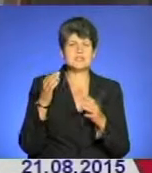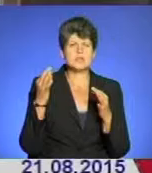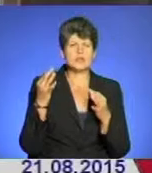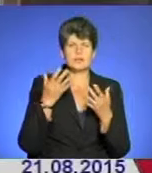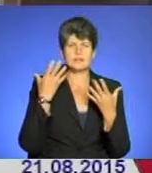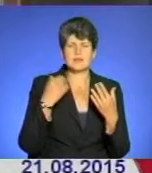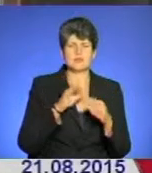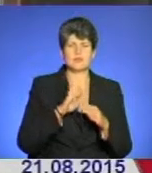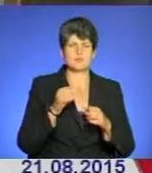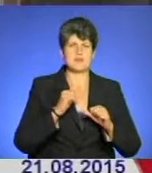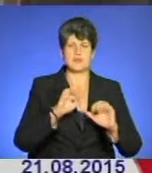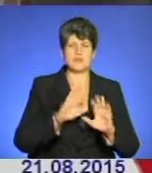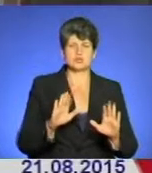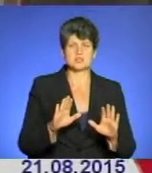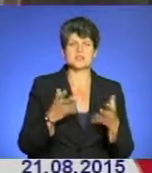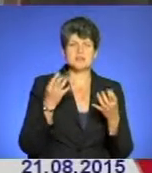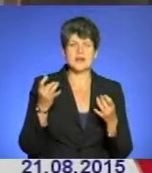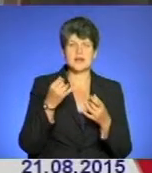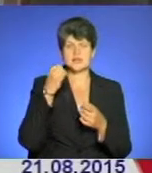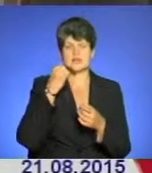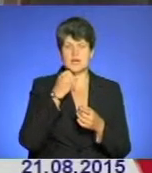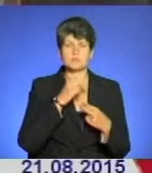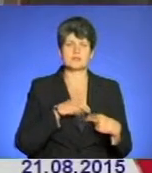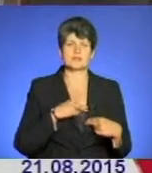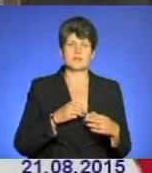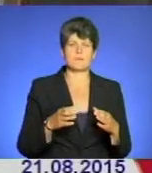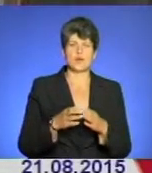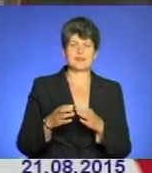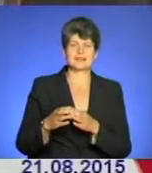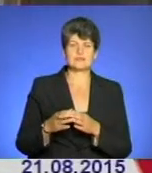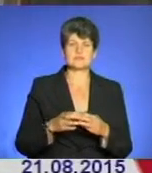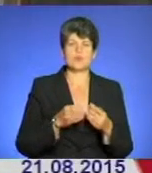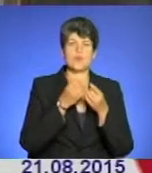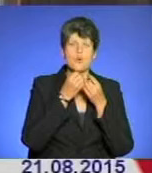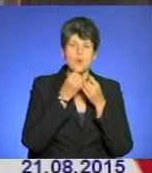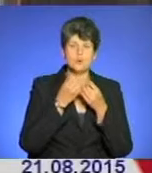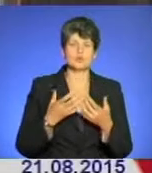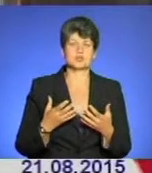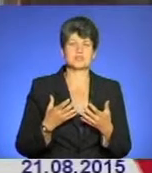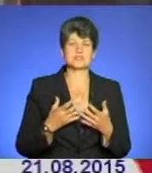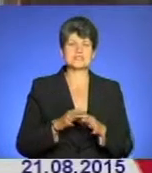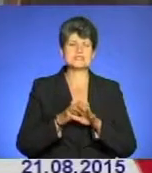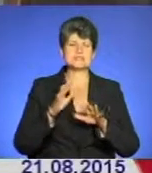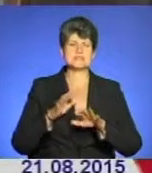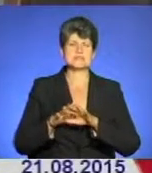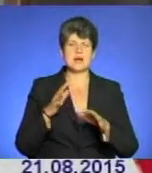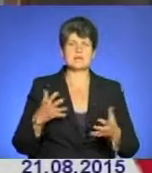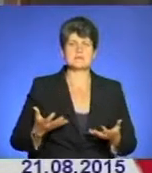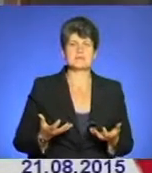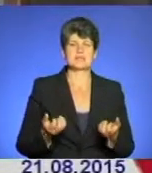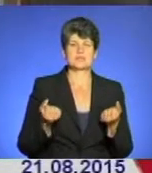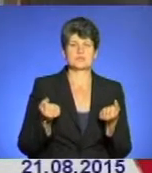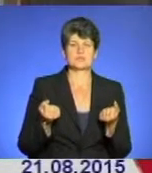буде не переможна. Ще раз дякую працівникам колективу за такі хороші зали, за підтримку.